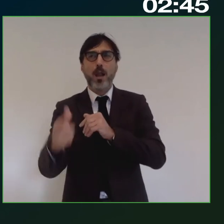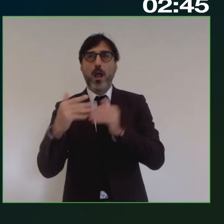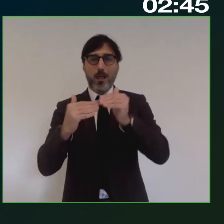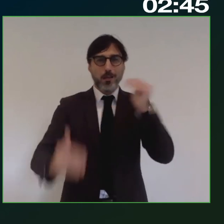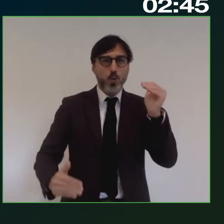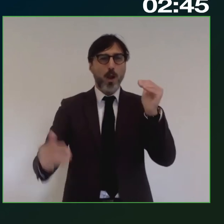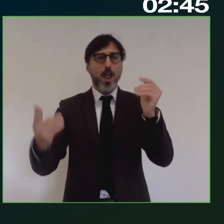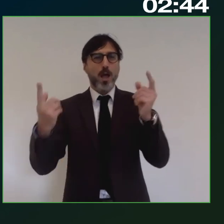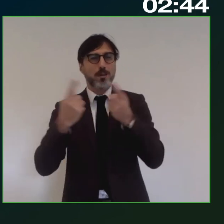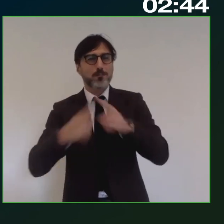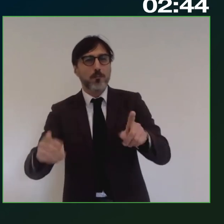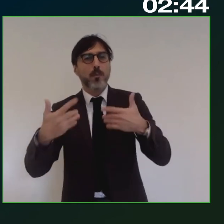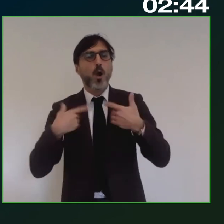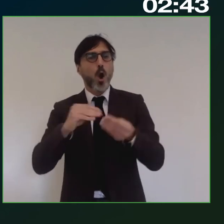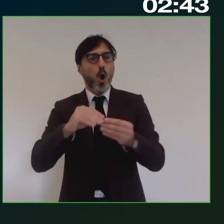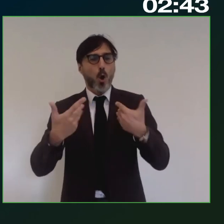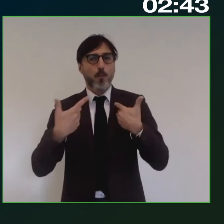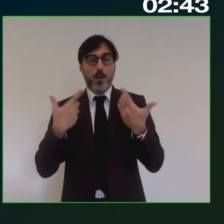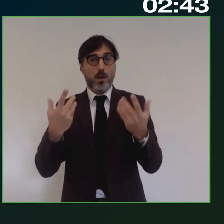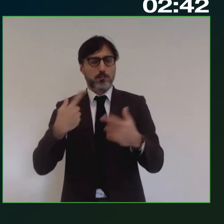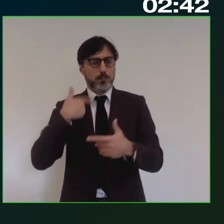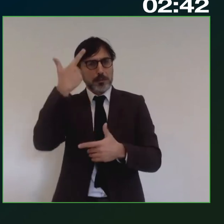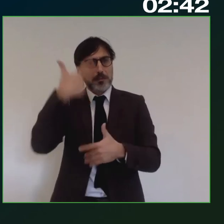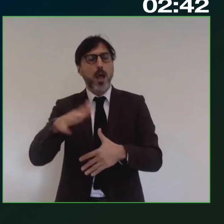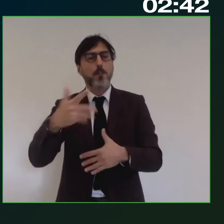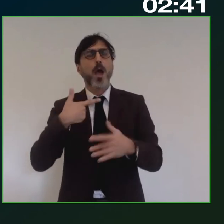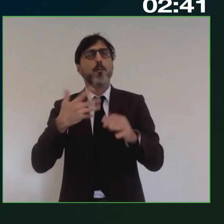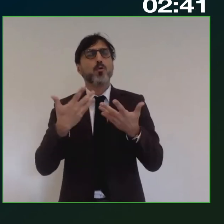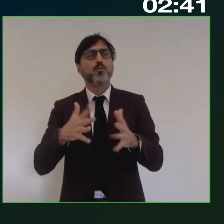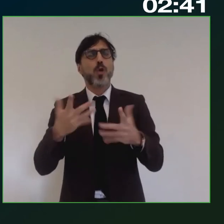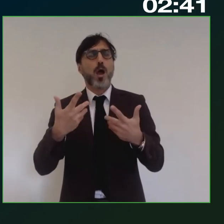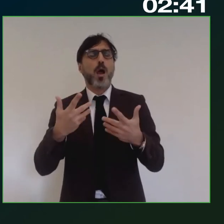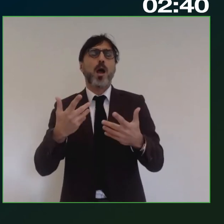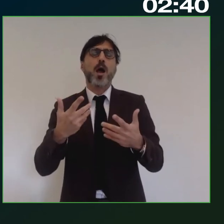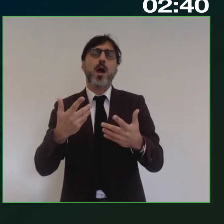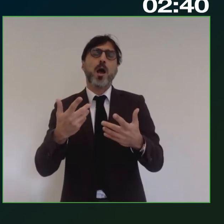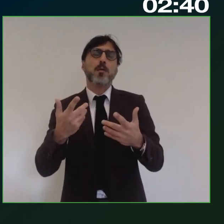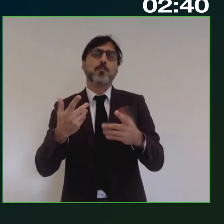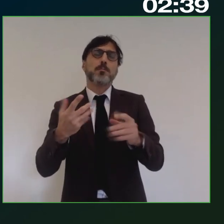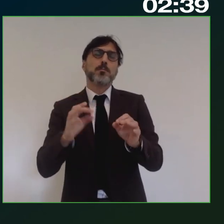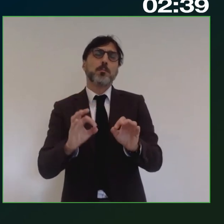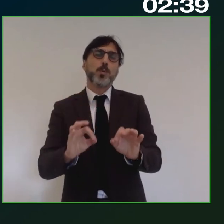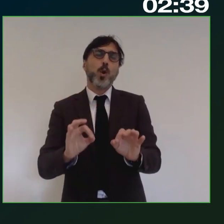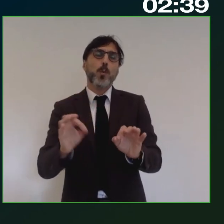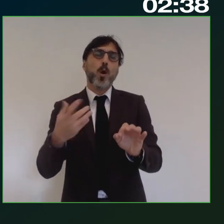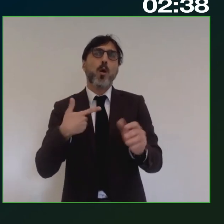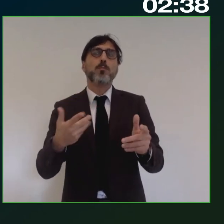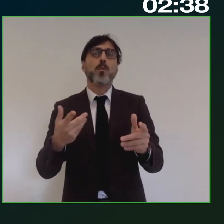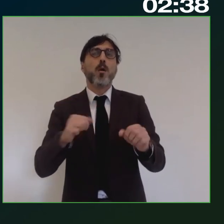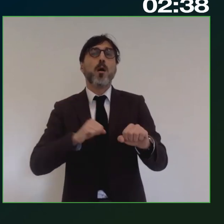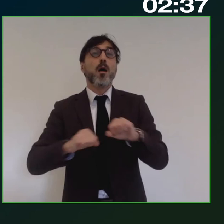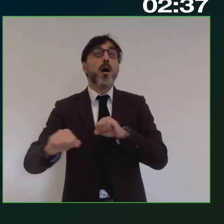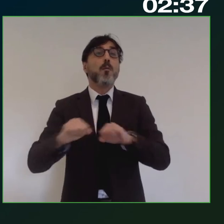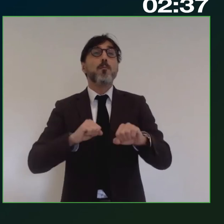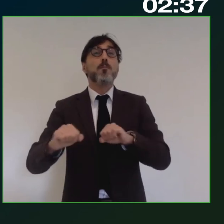consapevolezza che abbiamo che pure veniva richiamata di pubbliche amministrazioni